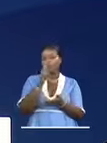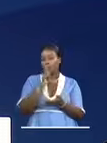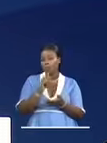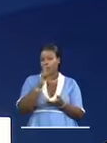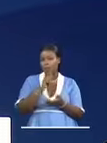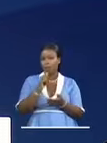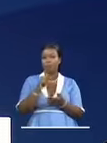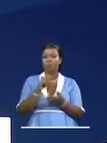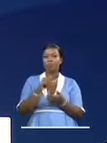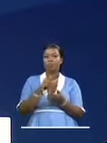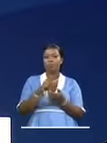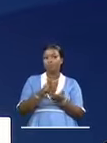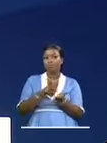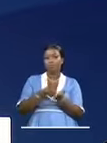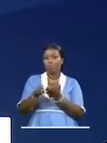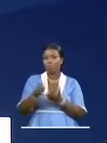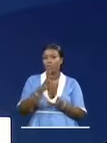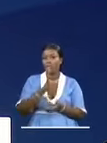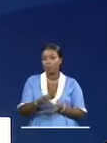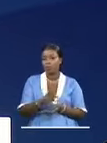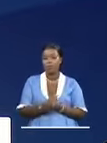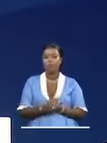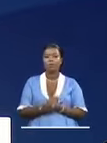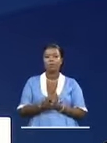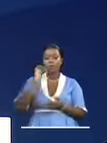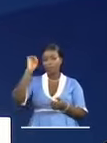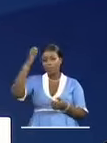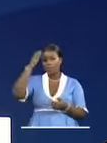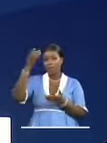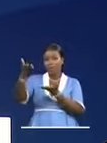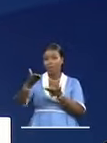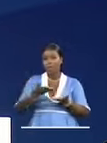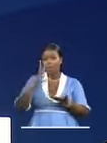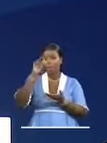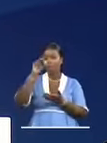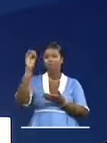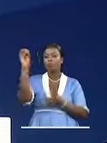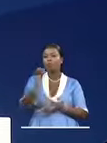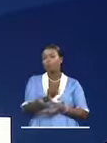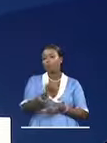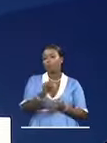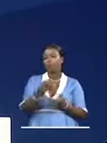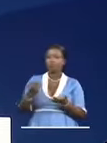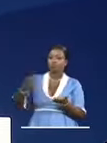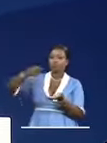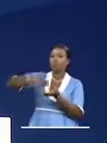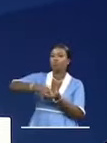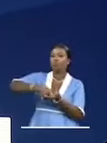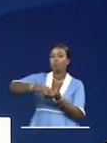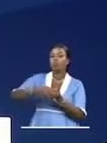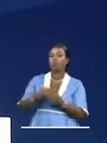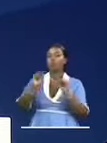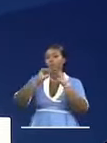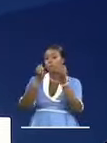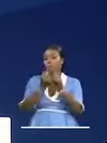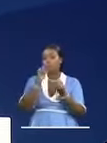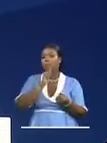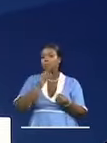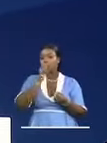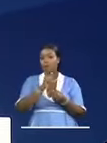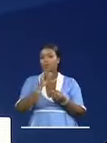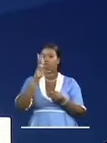Dans ce partenariat public-privé, l'État n'apportera que 30% vraiment de sa contribution. Et le secteur privé apportera